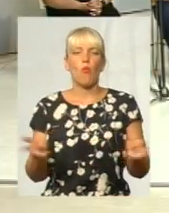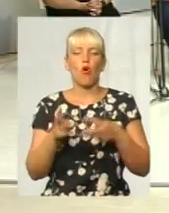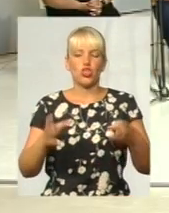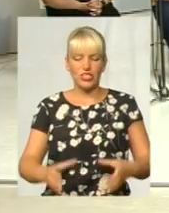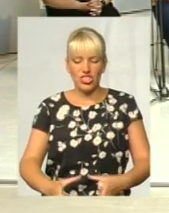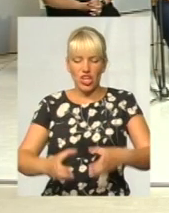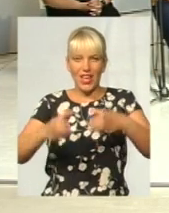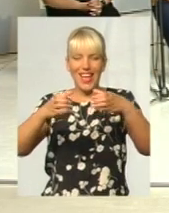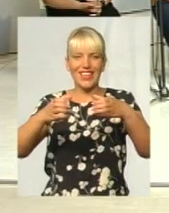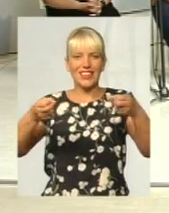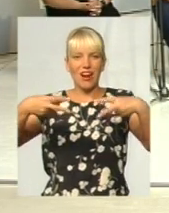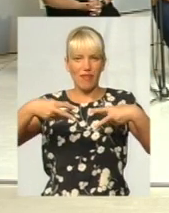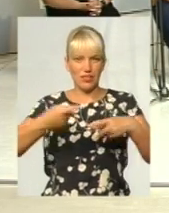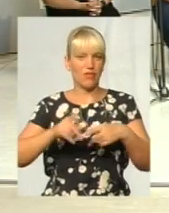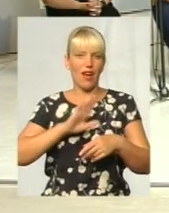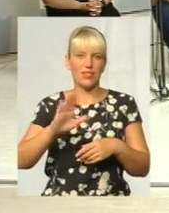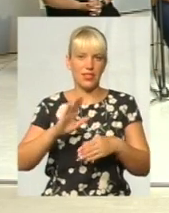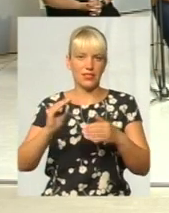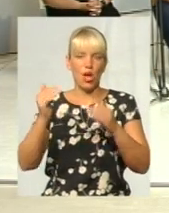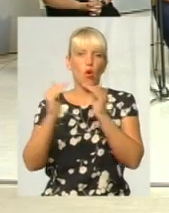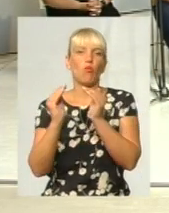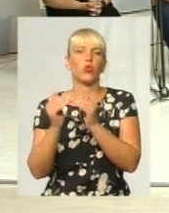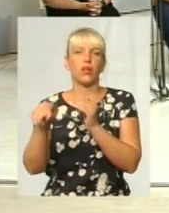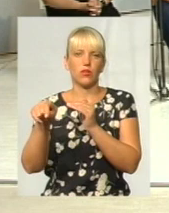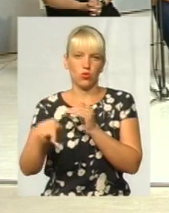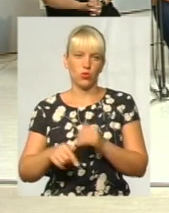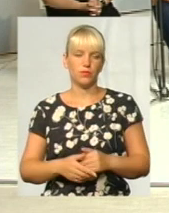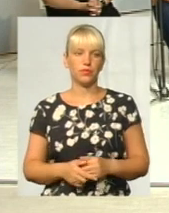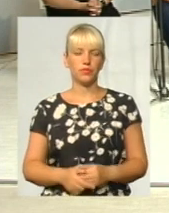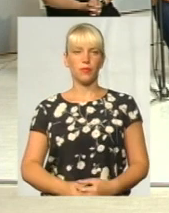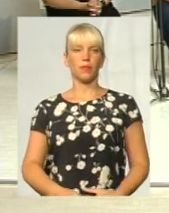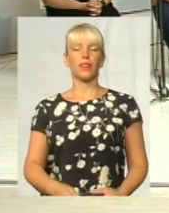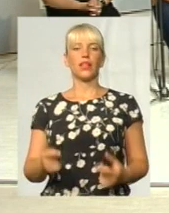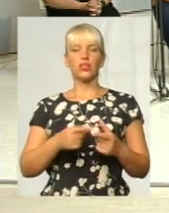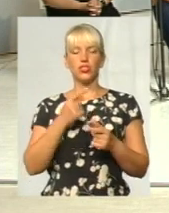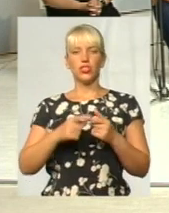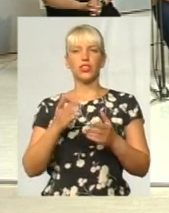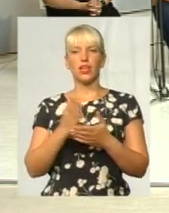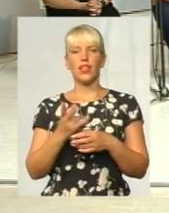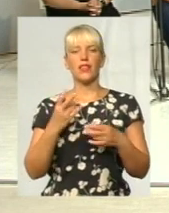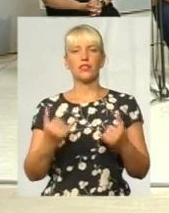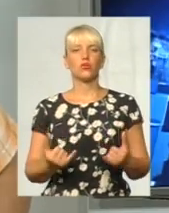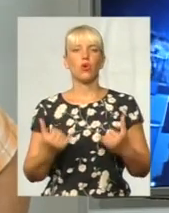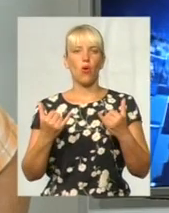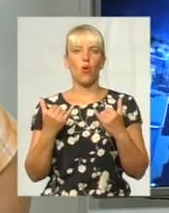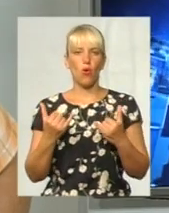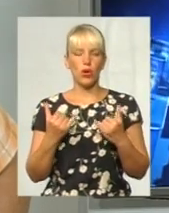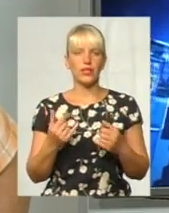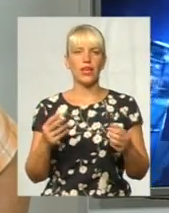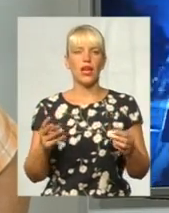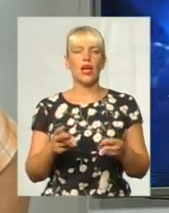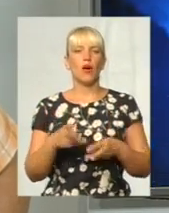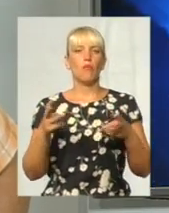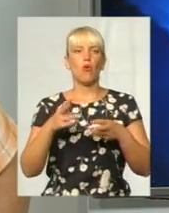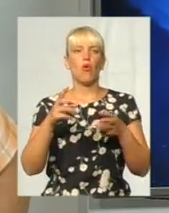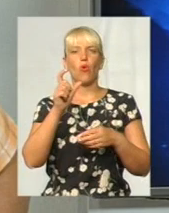водопостачання житлового воду. Скажіть, пані Валентино, чи є на сьогодні погорільці ті, кому просто